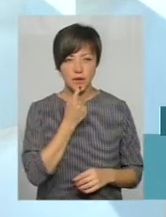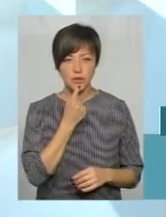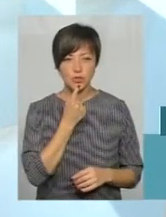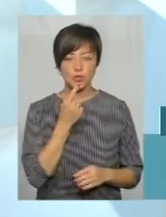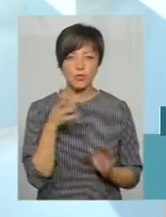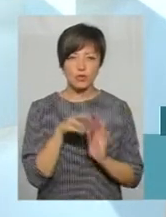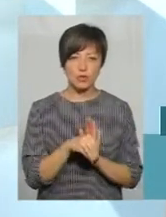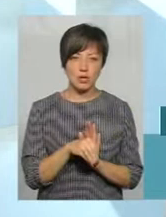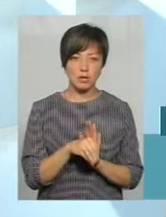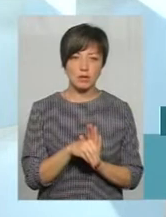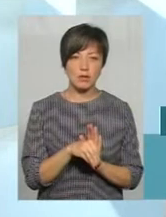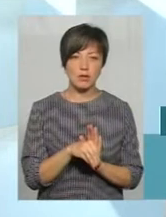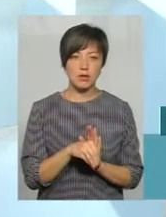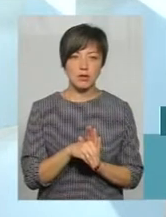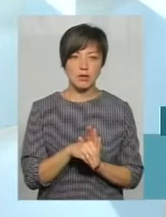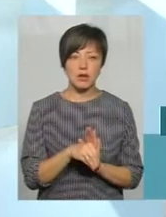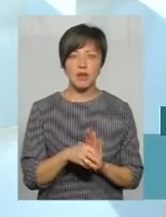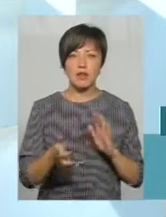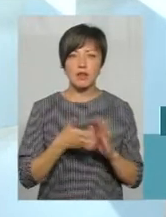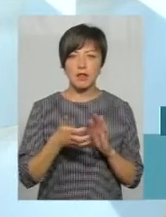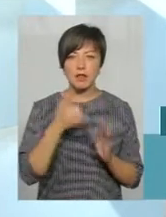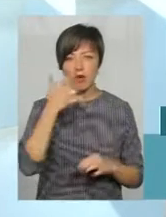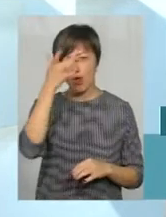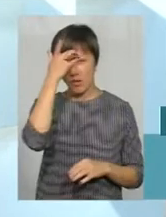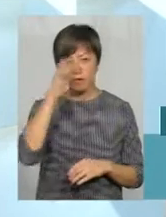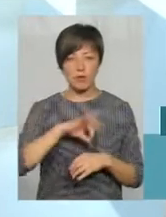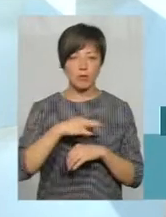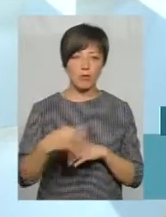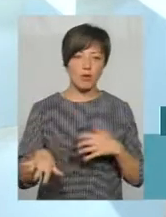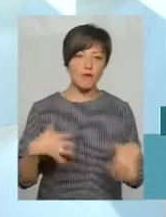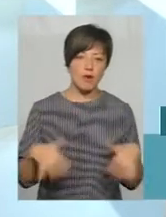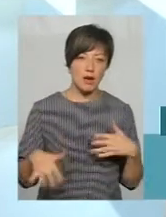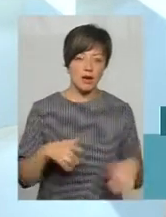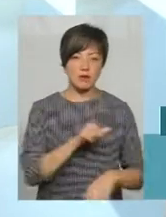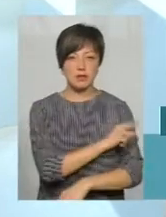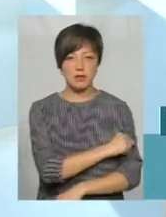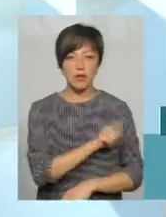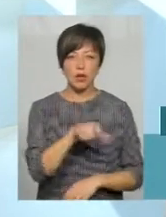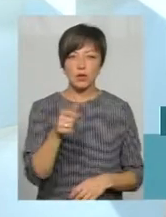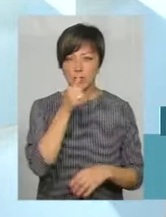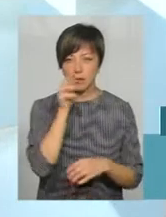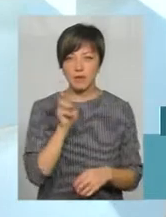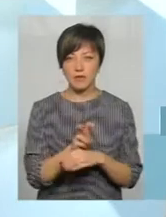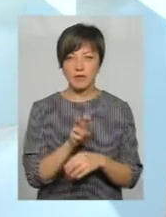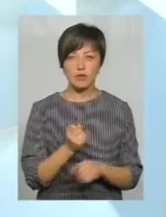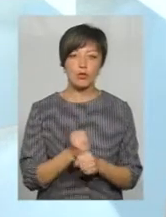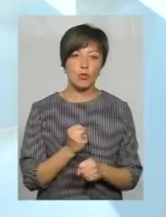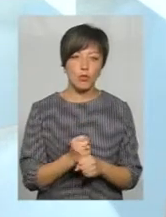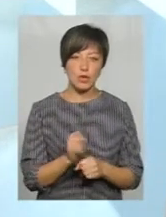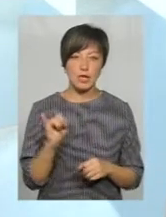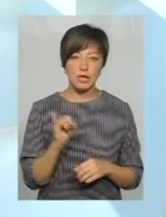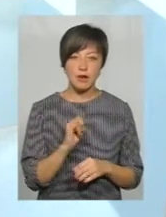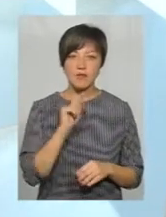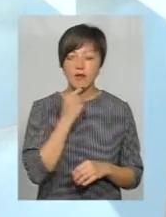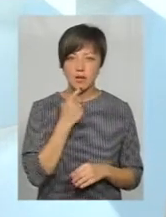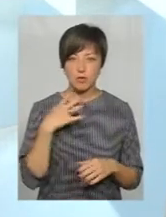вони включали, були анемії, головні болі, в'ялість, слабкість, люди не могли відвідувати роботу і вони